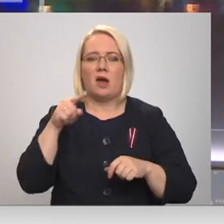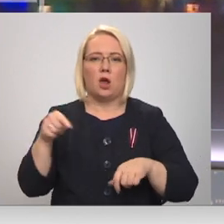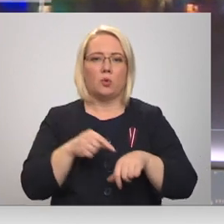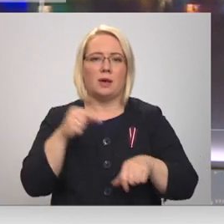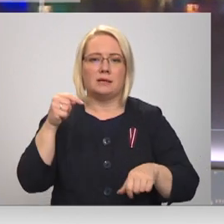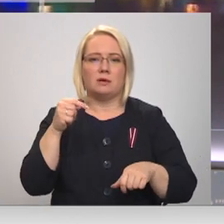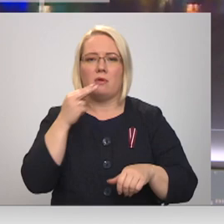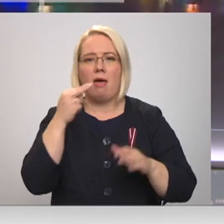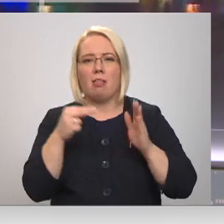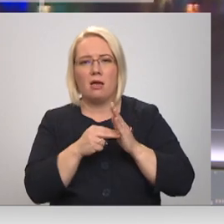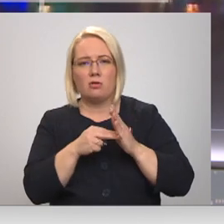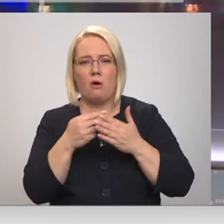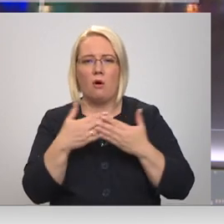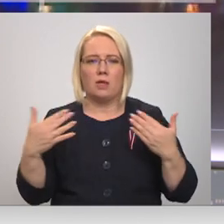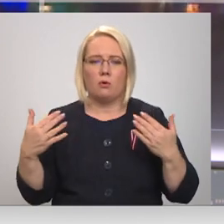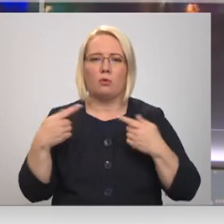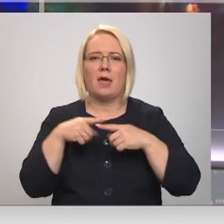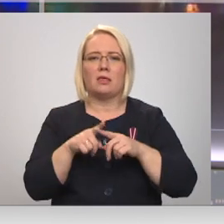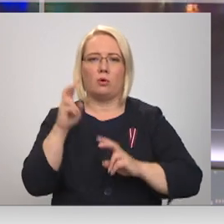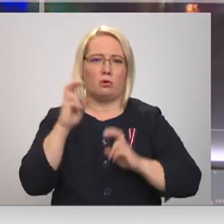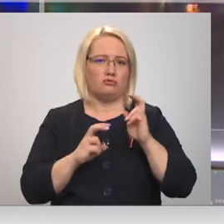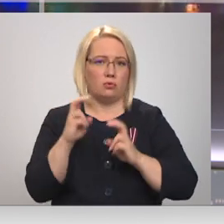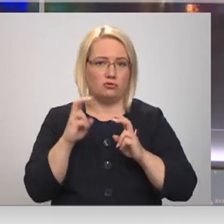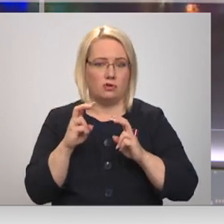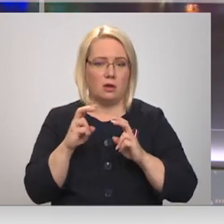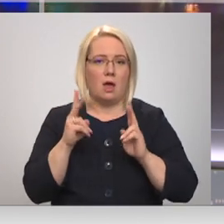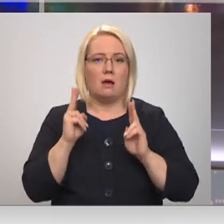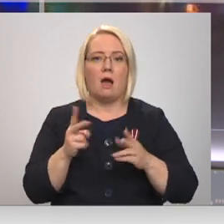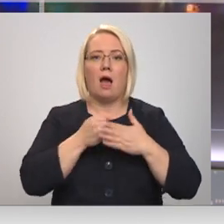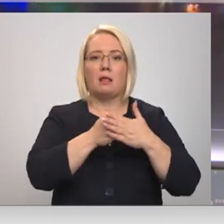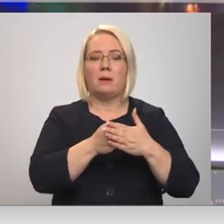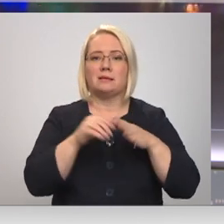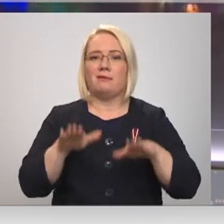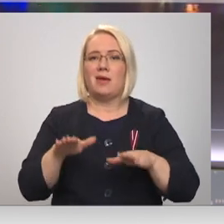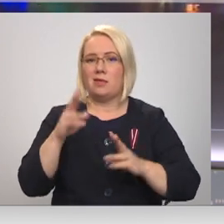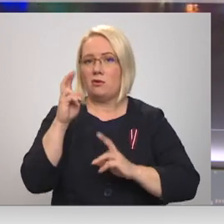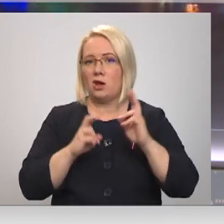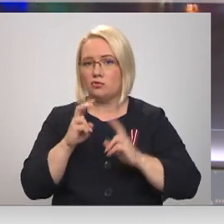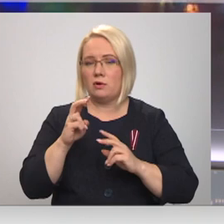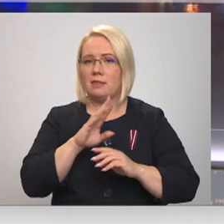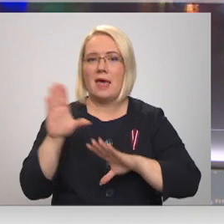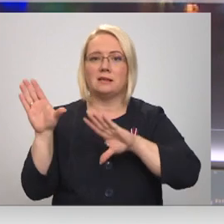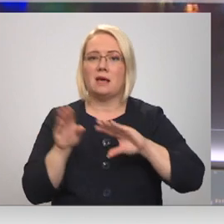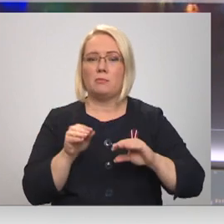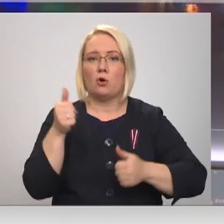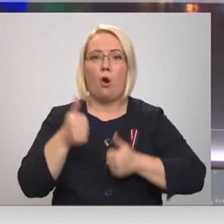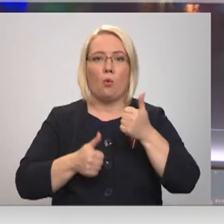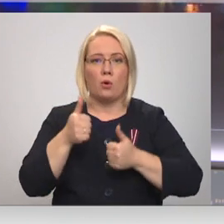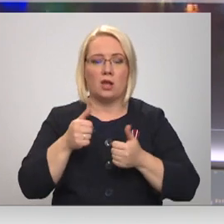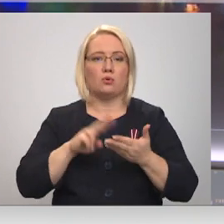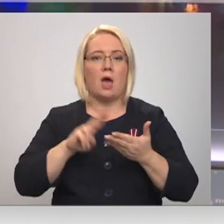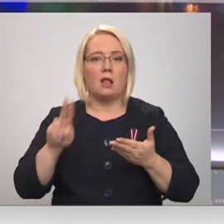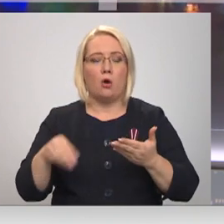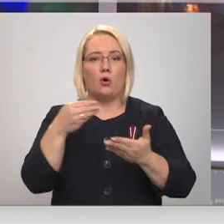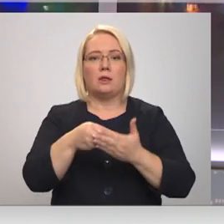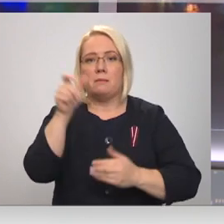elektronika un dažādi iekārta ražošana. Kādu balstīt vietējos ražotājus, vienlaikus nesamazinot konkurenci un ļaujot